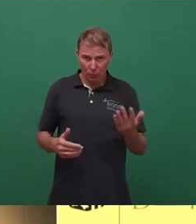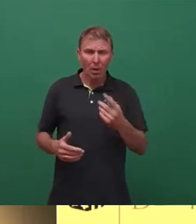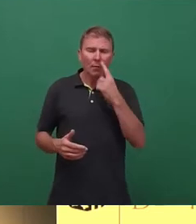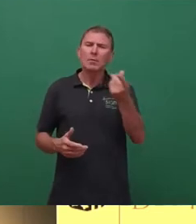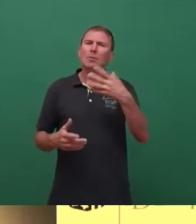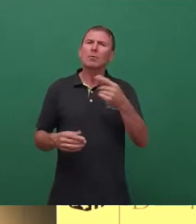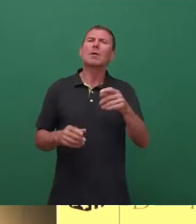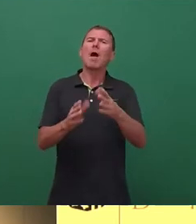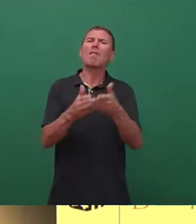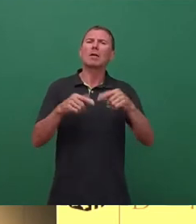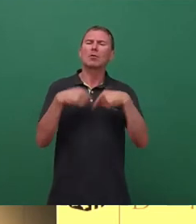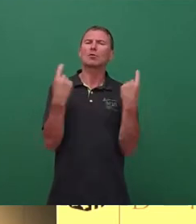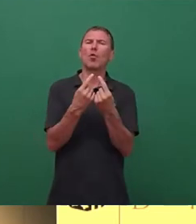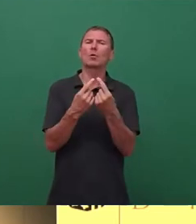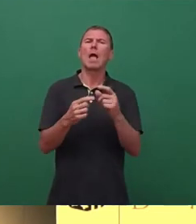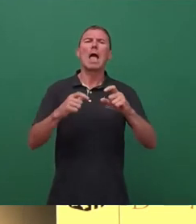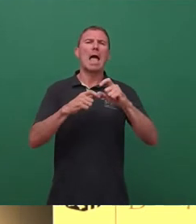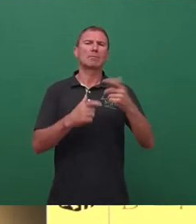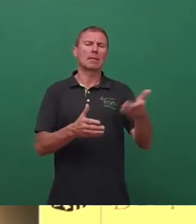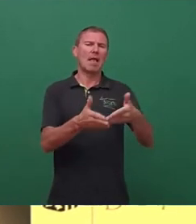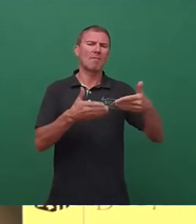in der Fraktionsrunde mit der SPD-Fraktion.